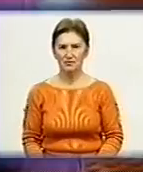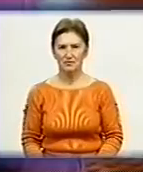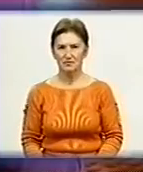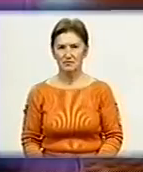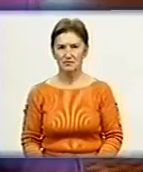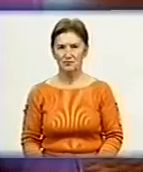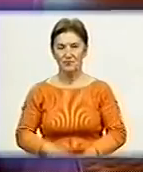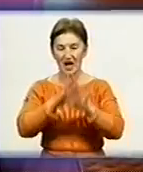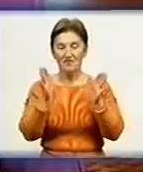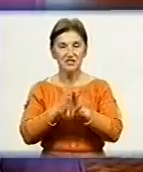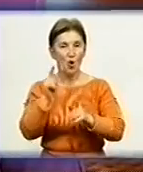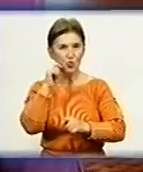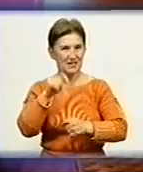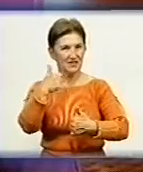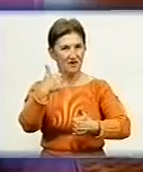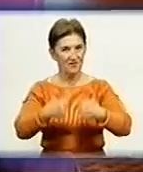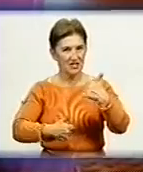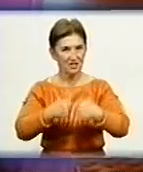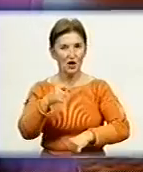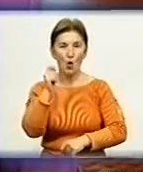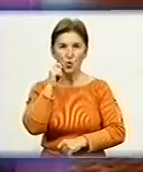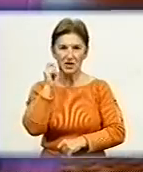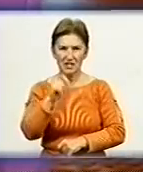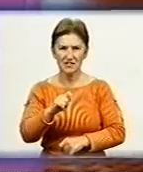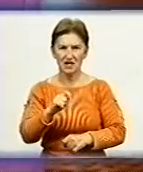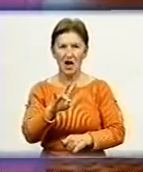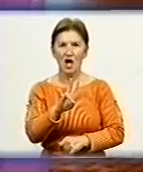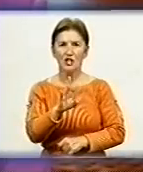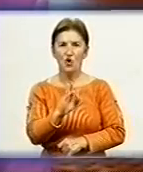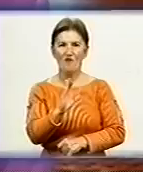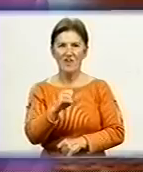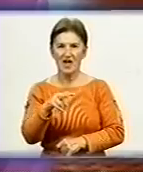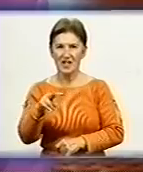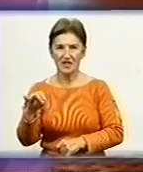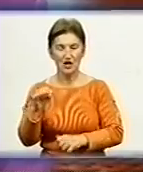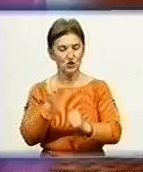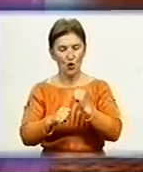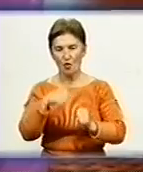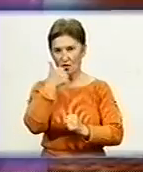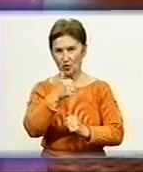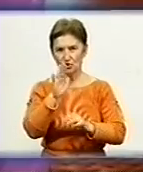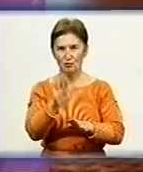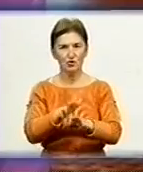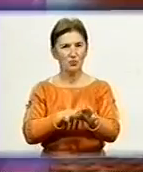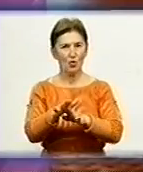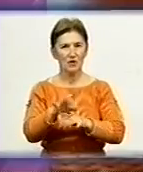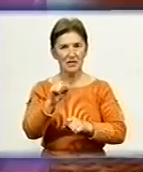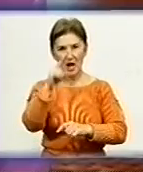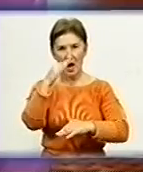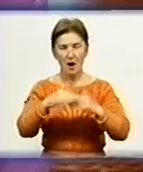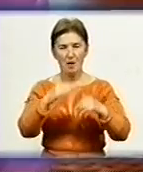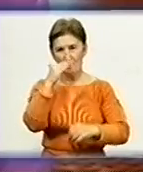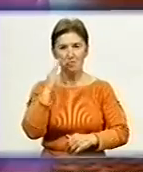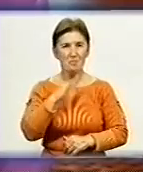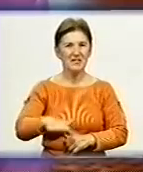Всеукраїнський фестиваль української новели започаткували на Кіровоградщині. Щороку він проходитиме на Батьківщині одного з